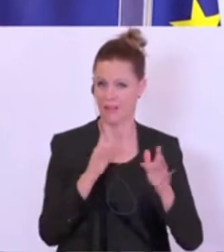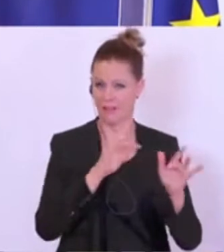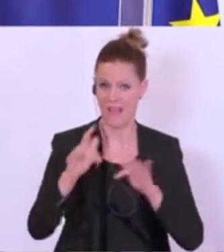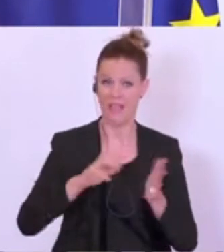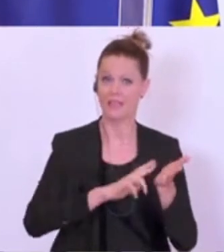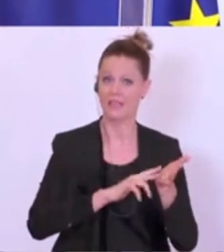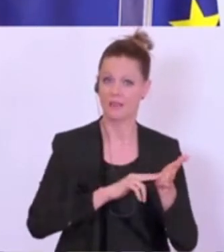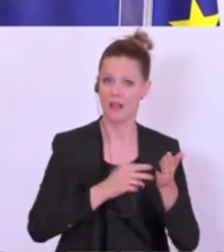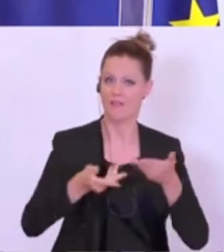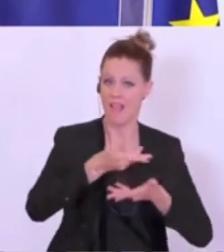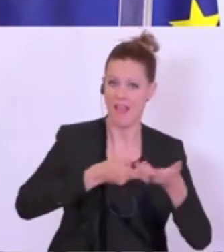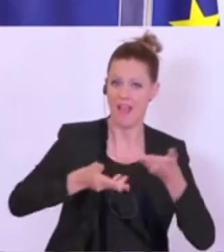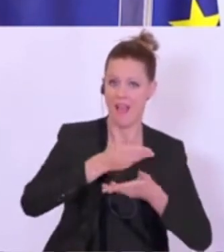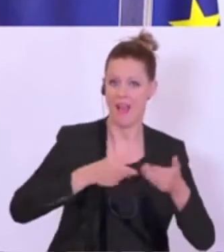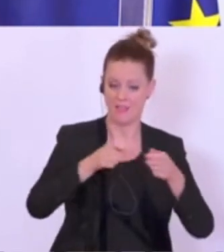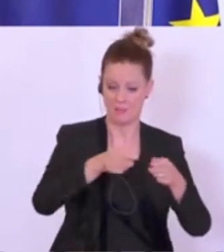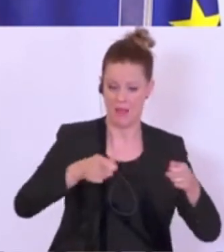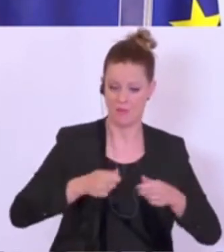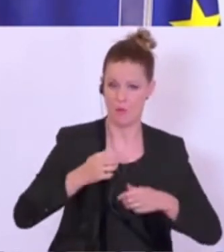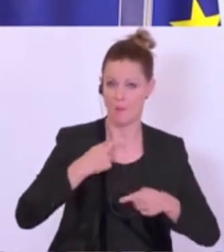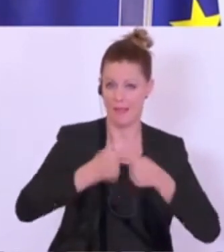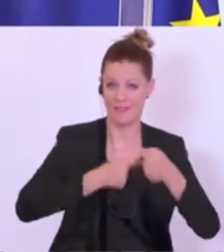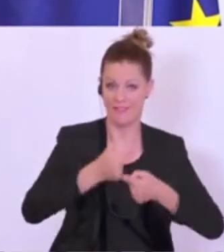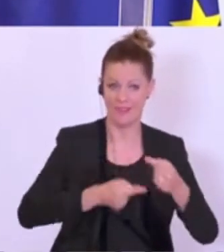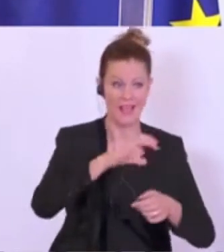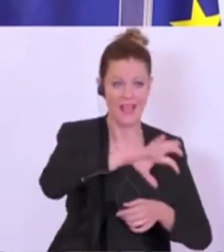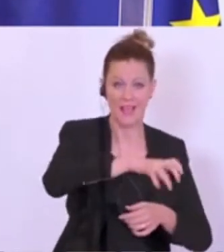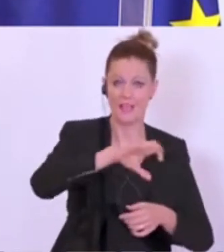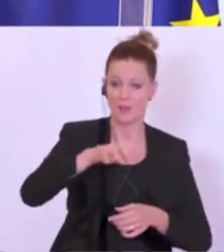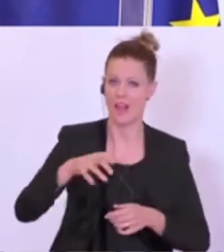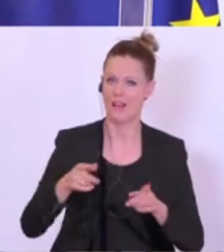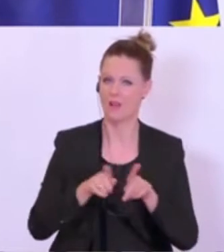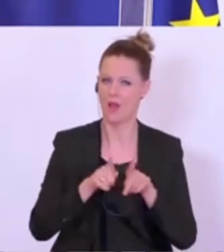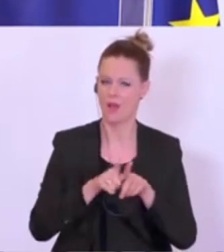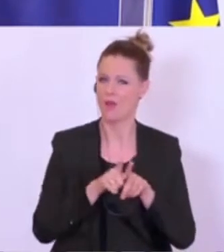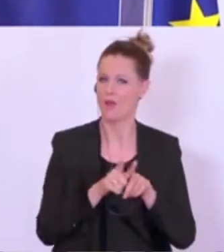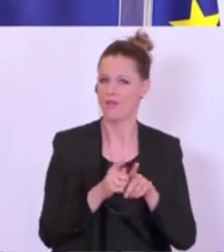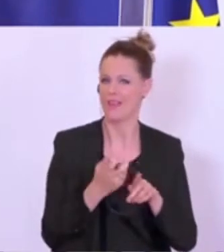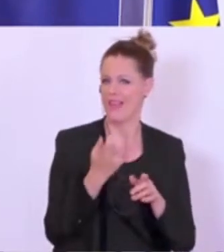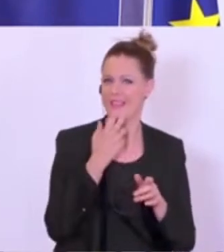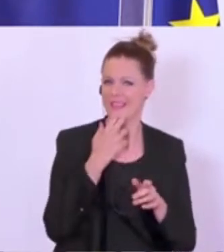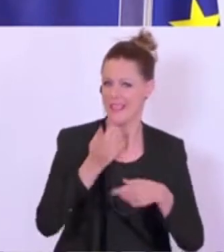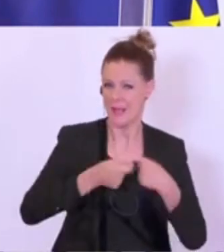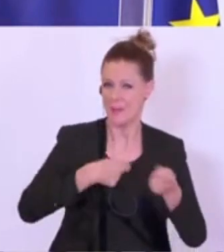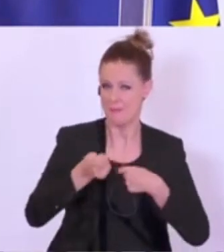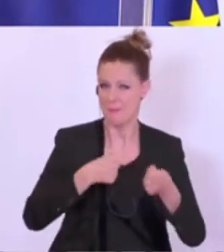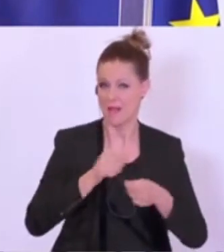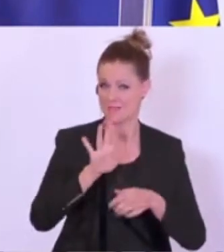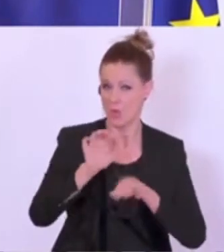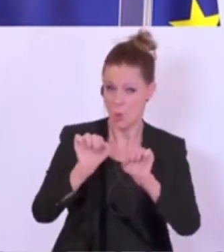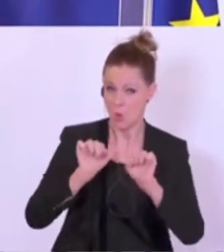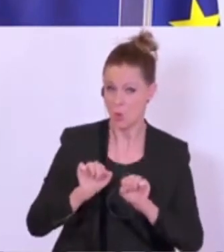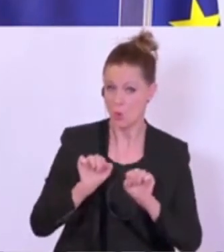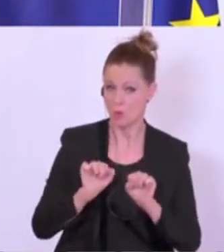digitale Handelsplattform entwickelt wird, wo regionale und lokale Energiemärkte mit ihren Kunden